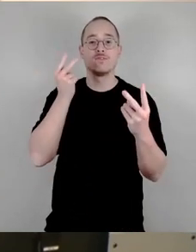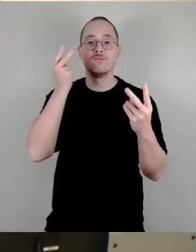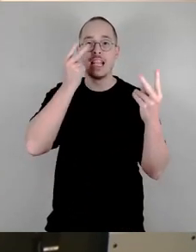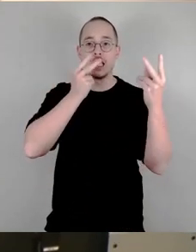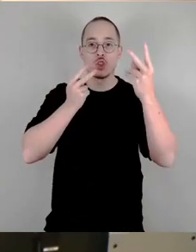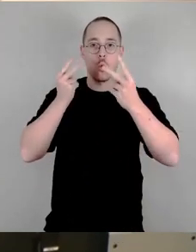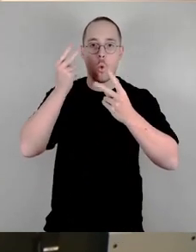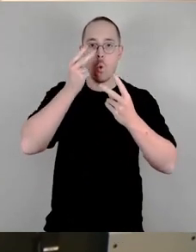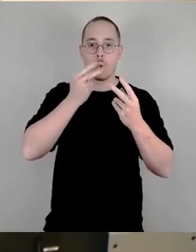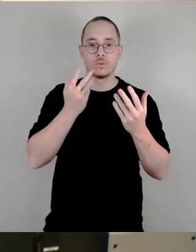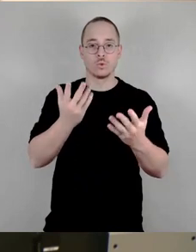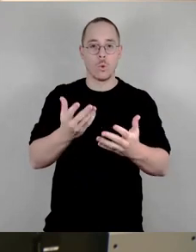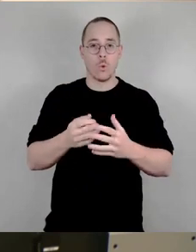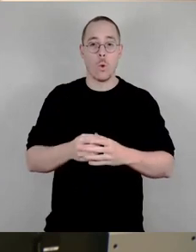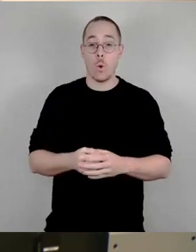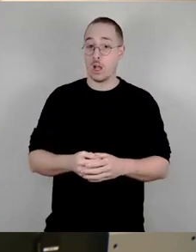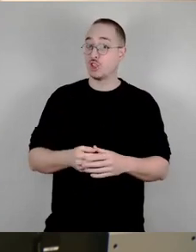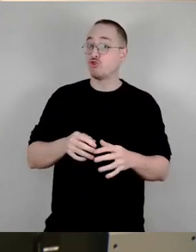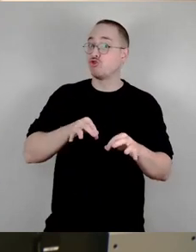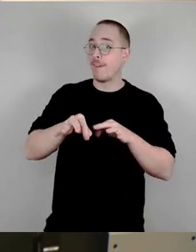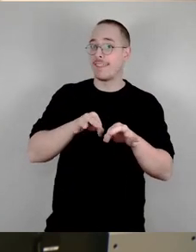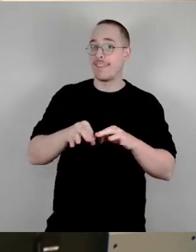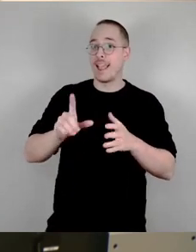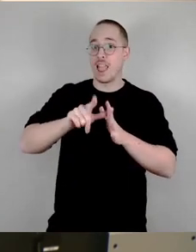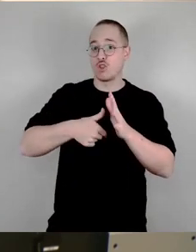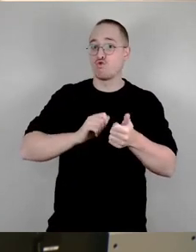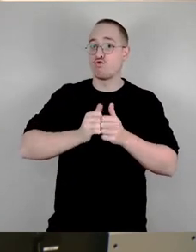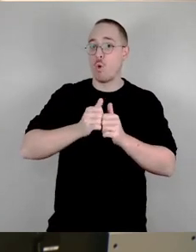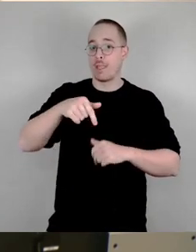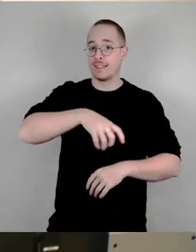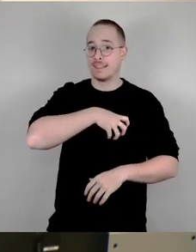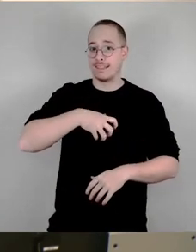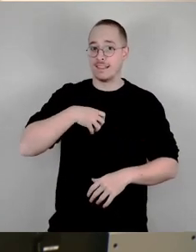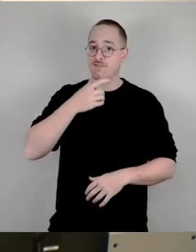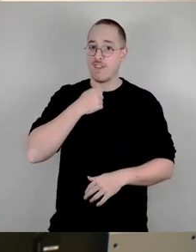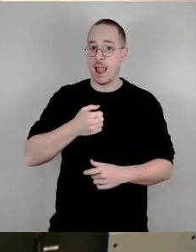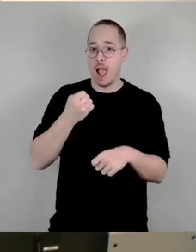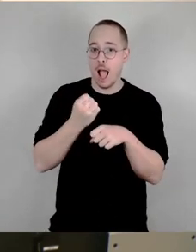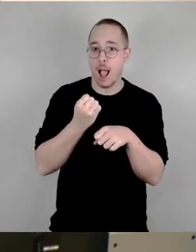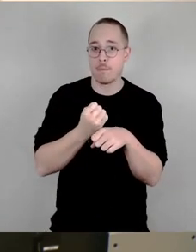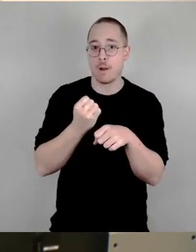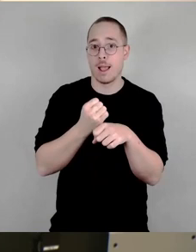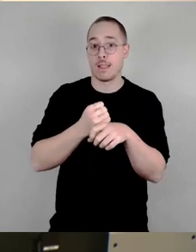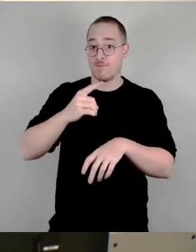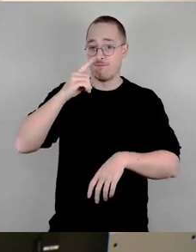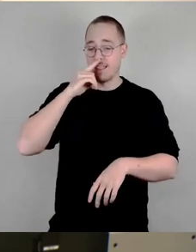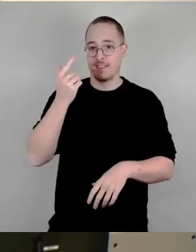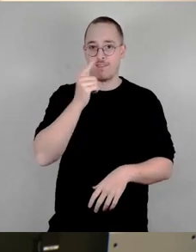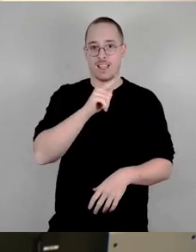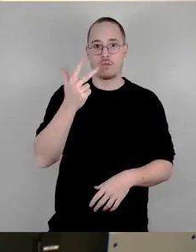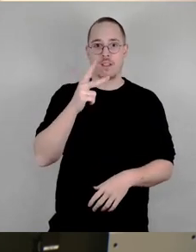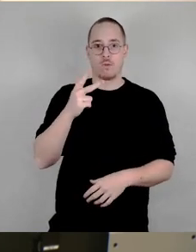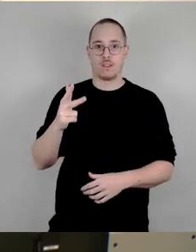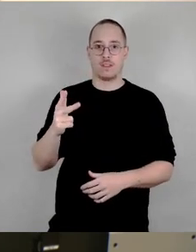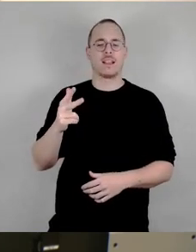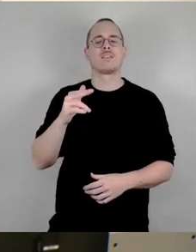-Leistungssport in Dresden 2030 Die Zeit, welche die Kollegen im Sportausschuss damit verbrachten, Visionen